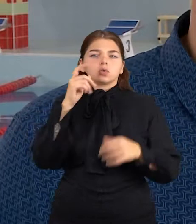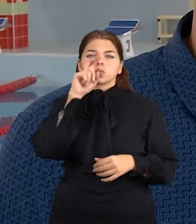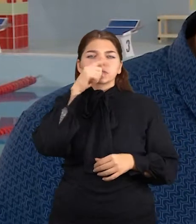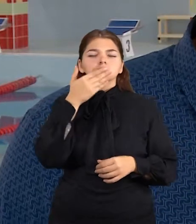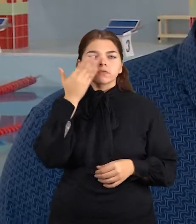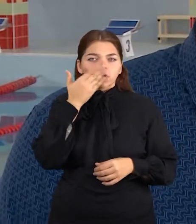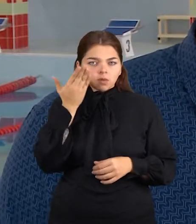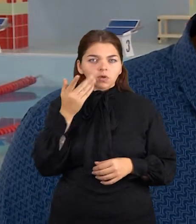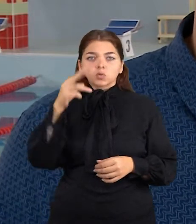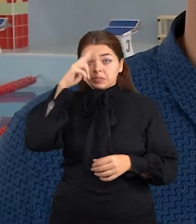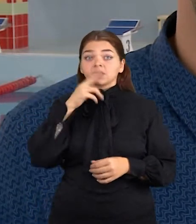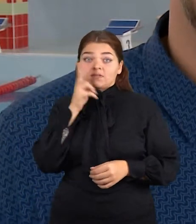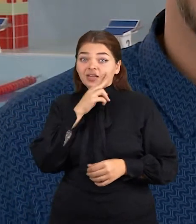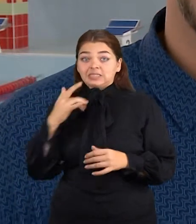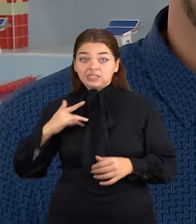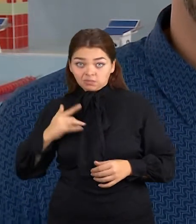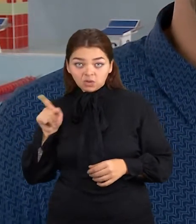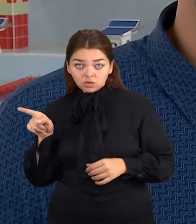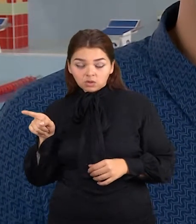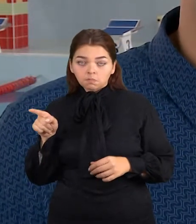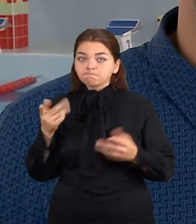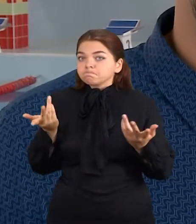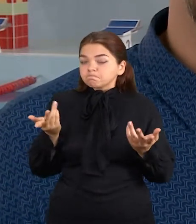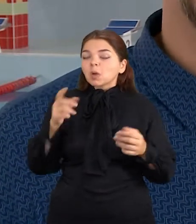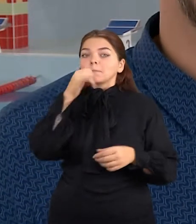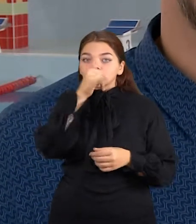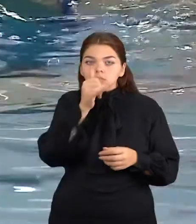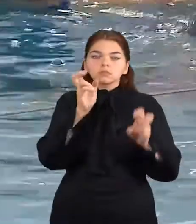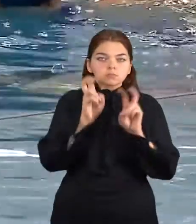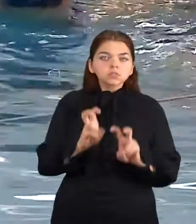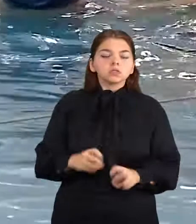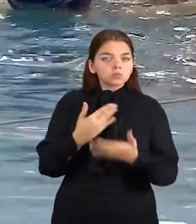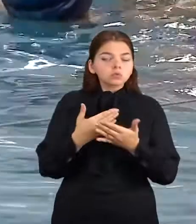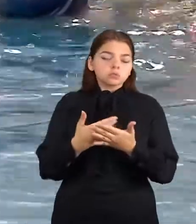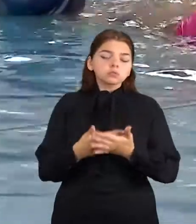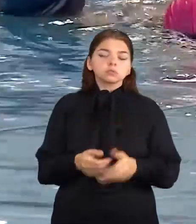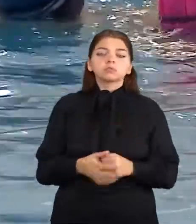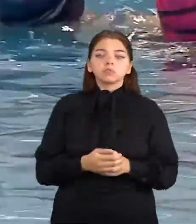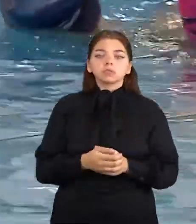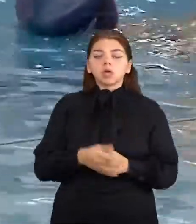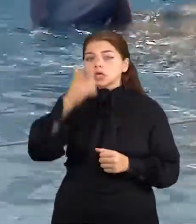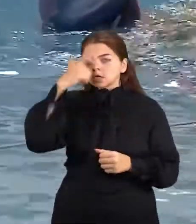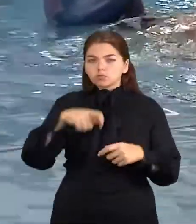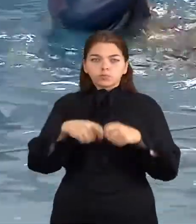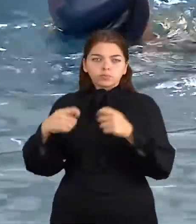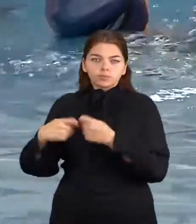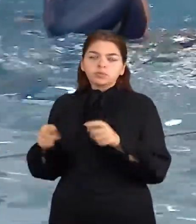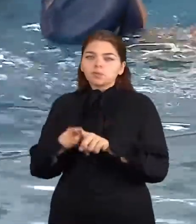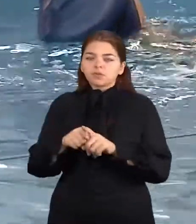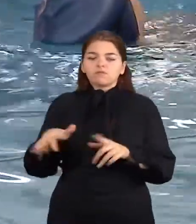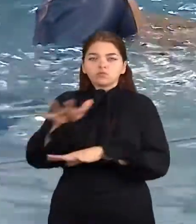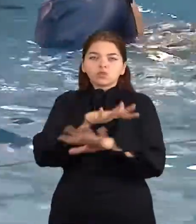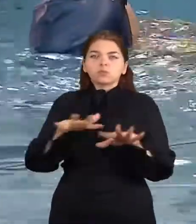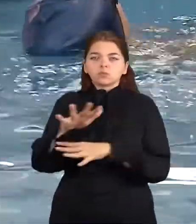tėveliai nerimauja. Na, bandysime sąaiškintis. Rimtesnių nusižingimų ne užviksavo ir šiuliu visuomenės veikatos